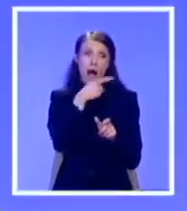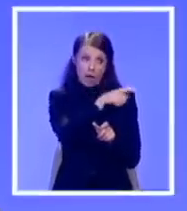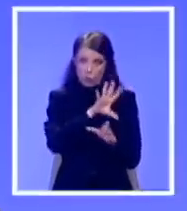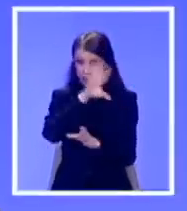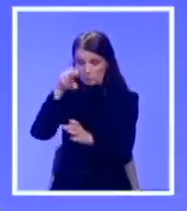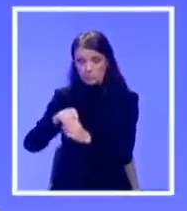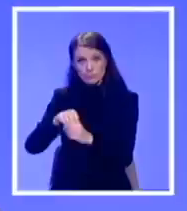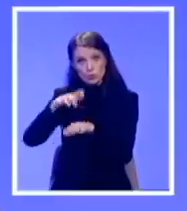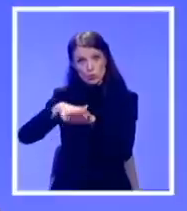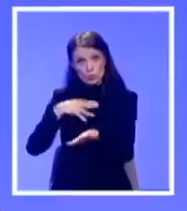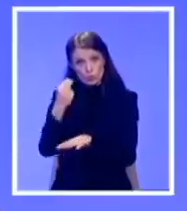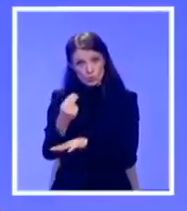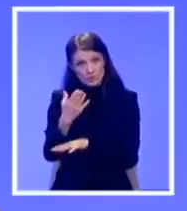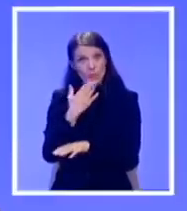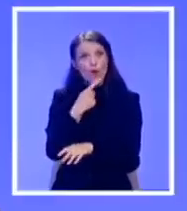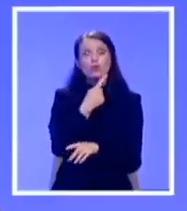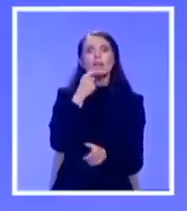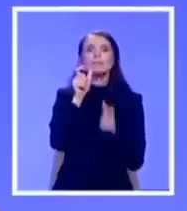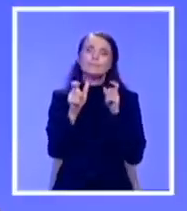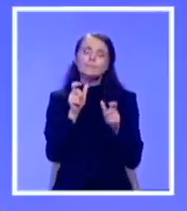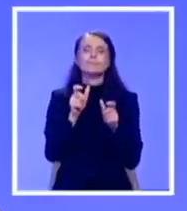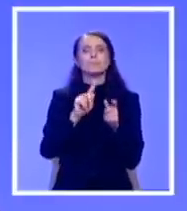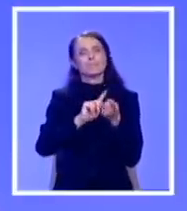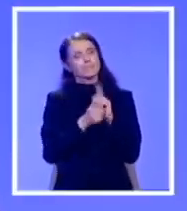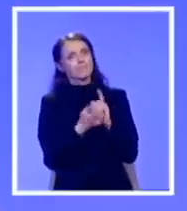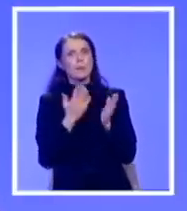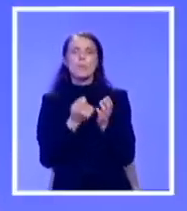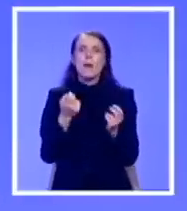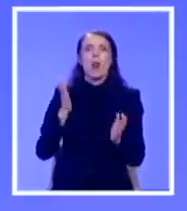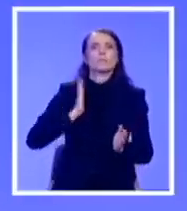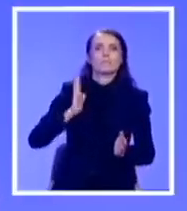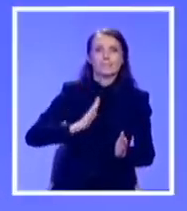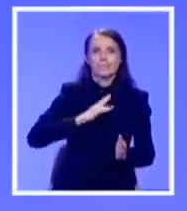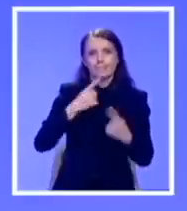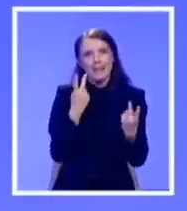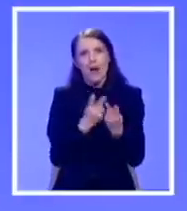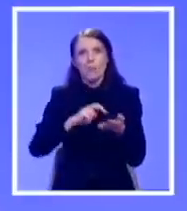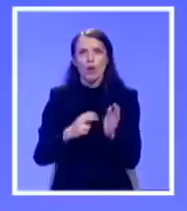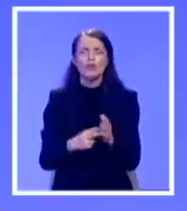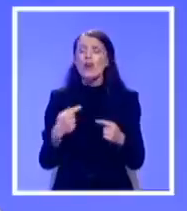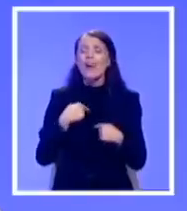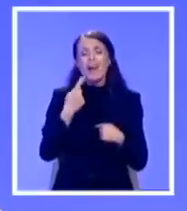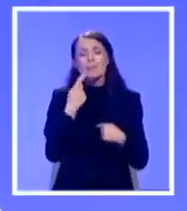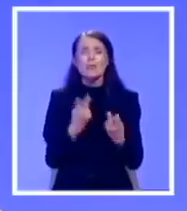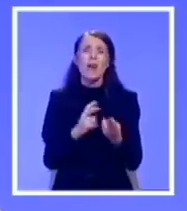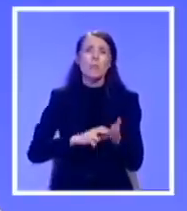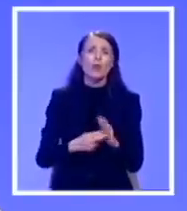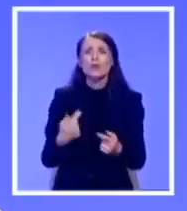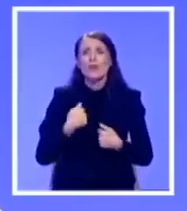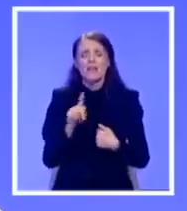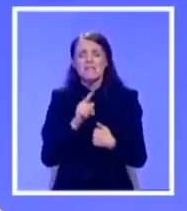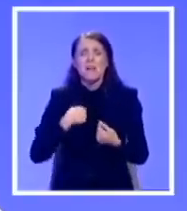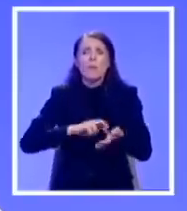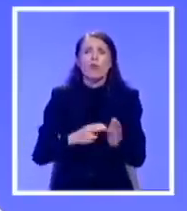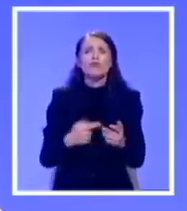hoćete li ga promeniti? Hoćete li više govoriti kao političari? Ja nikada neću govoriti kao političari. Ja nikada neću biti političari.